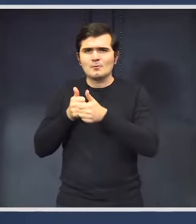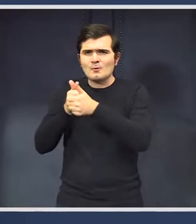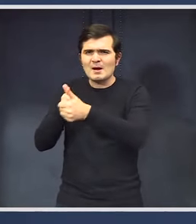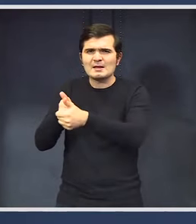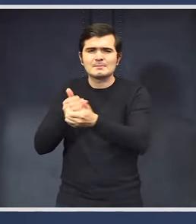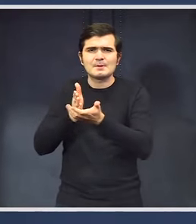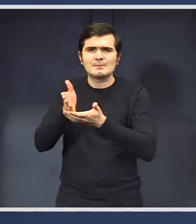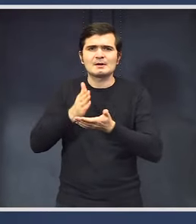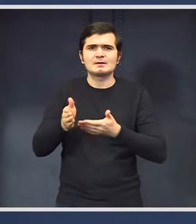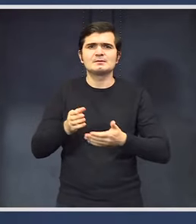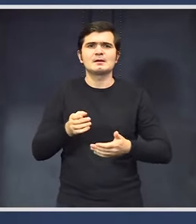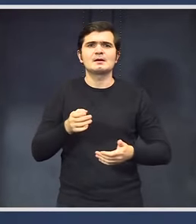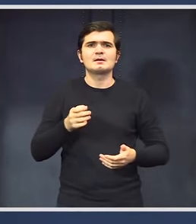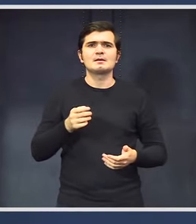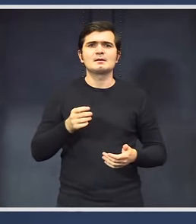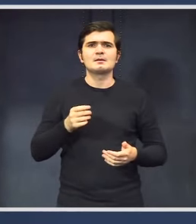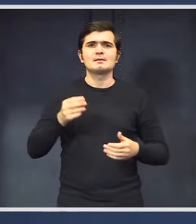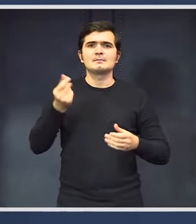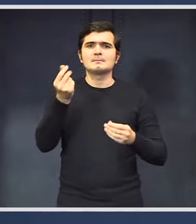străini, este sub lupa agenției de rating